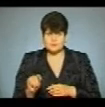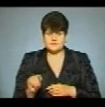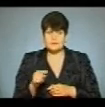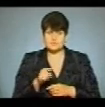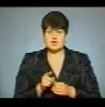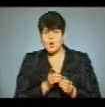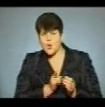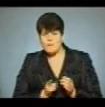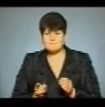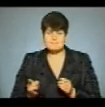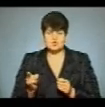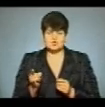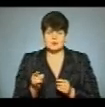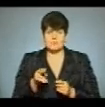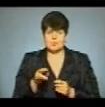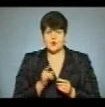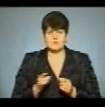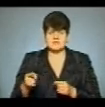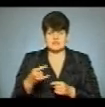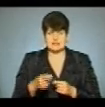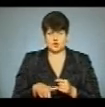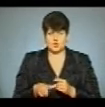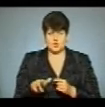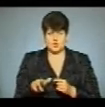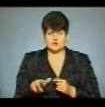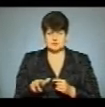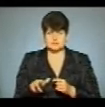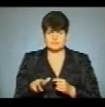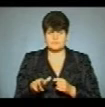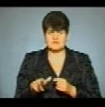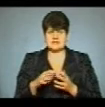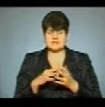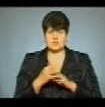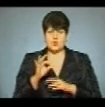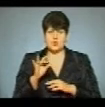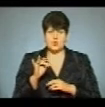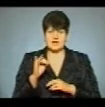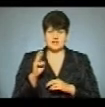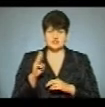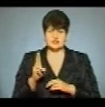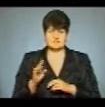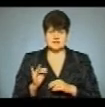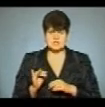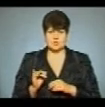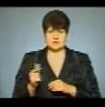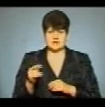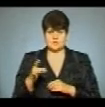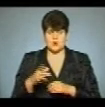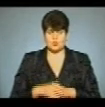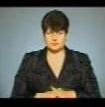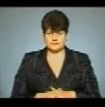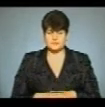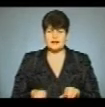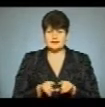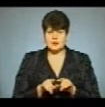вони об'їжджали по об'їзній дорозі. Де цей блокпост? В селі Оришківці Гусятинського району. Також